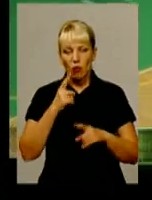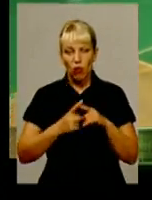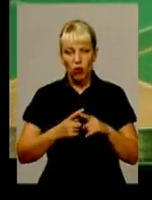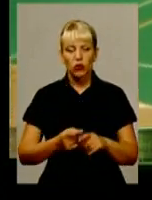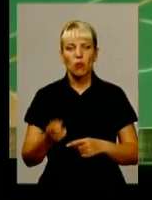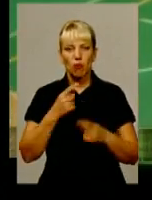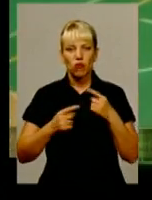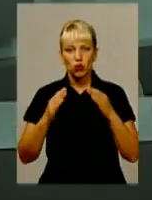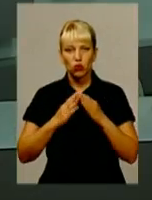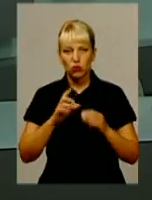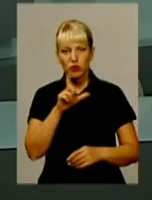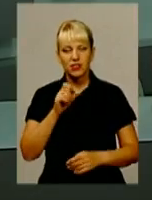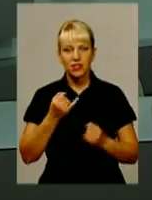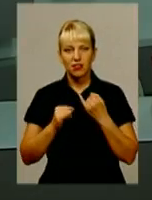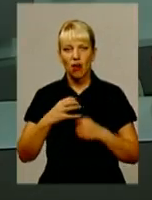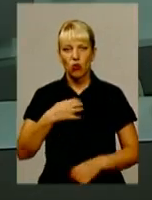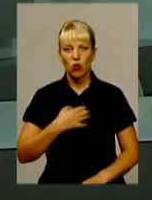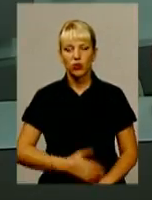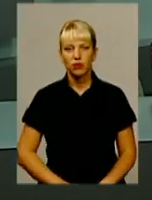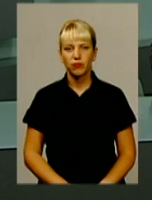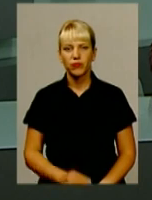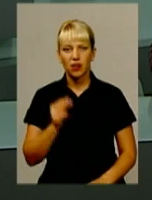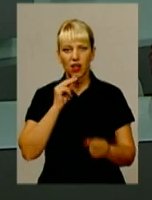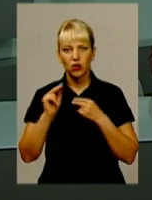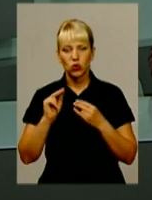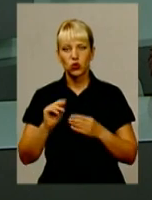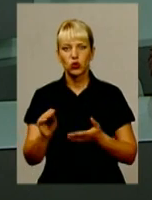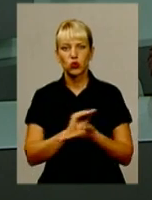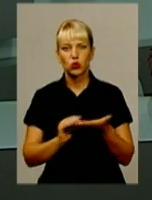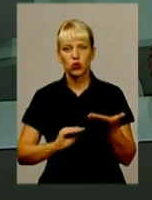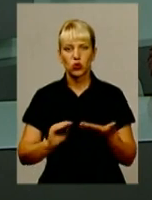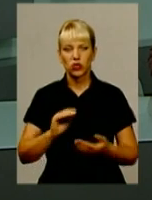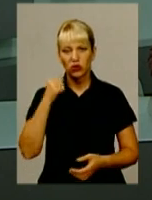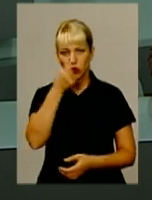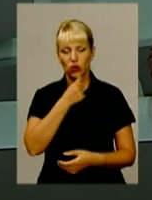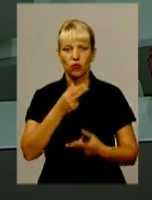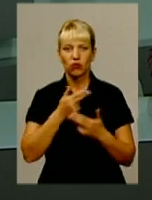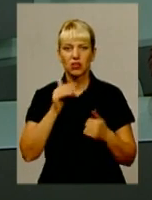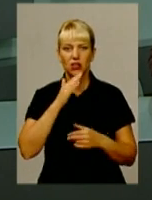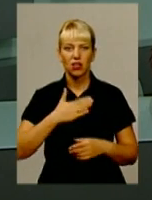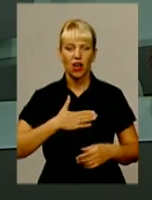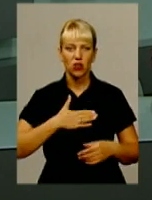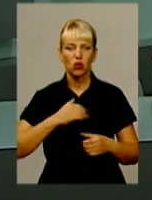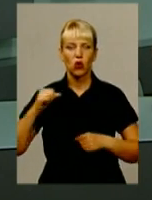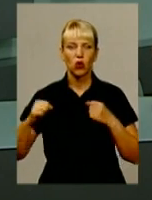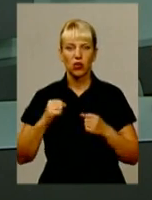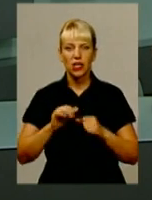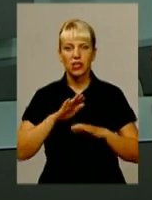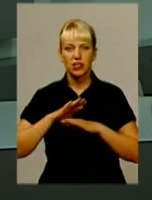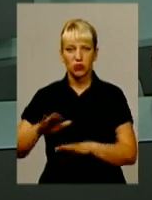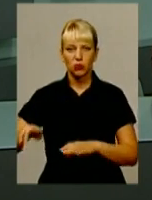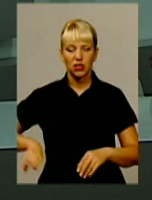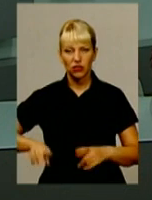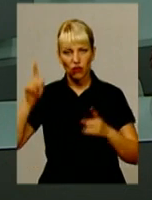додому з нагородами. Найкращою журналісткою року визнано нашу колегу, заступника директора